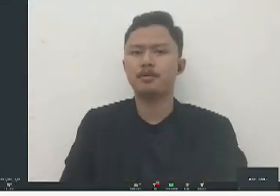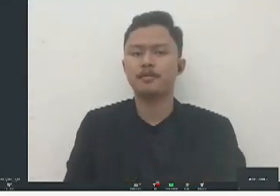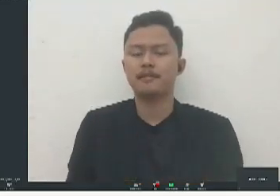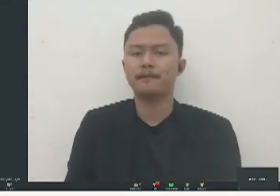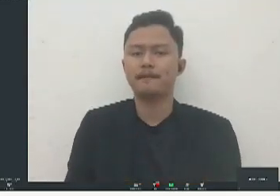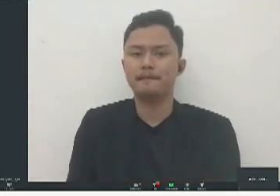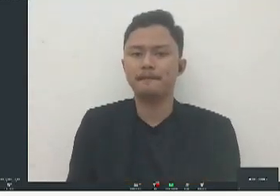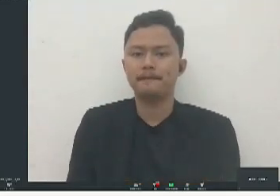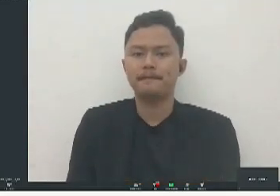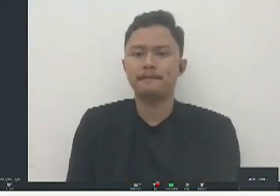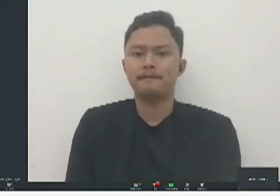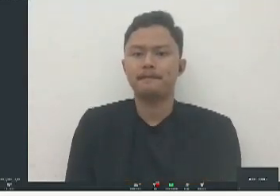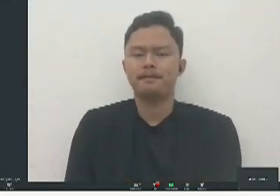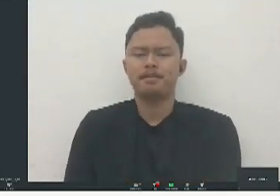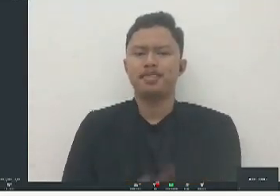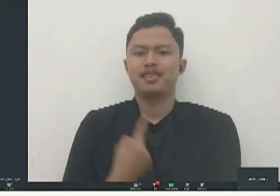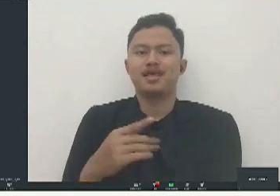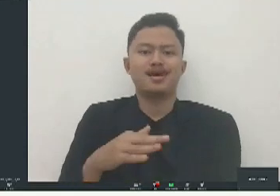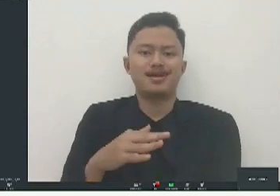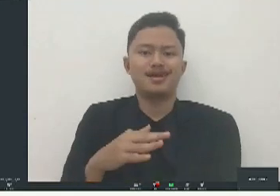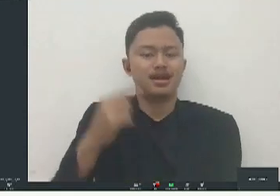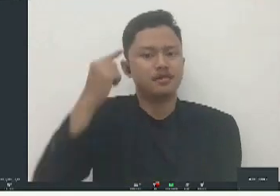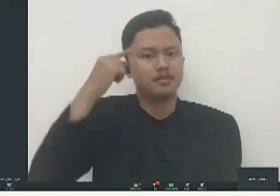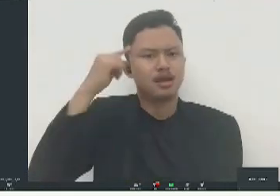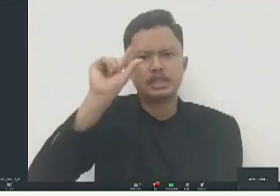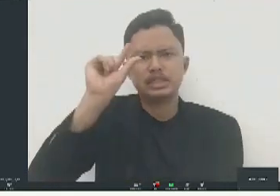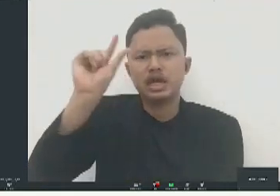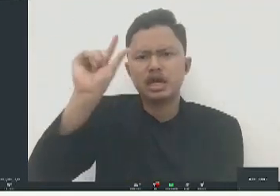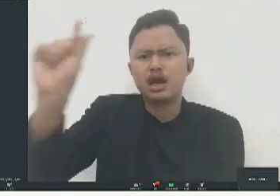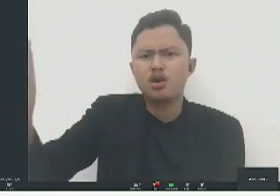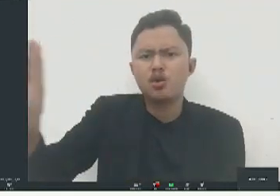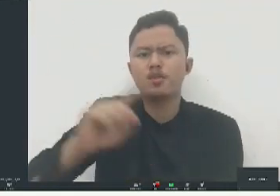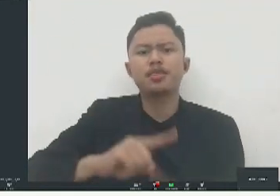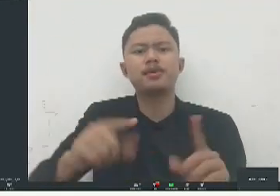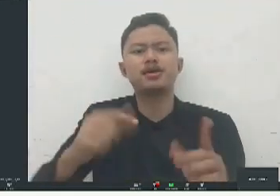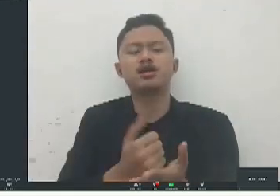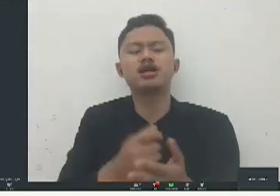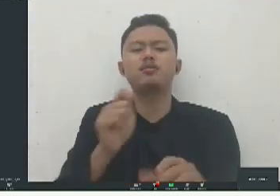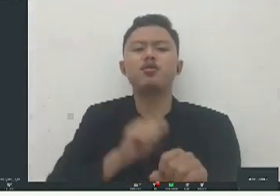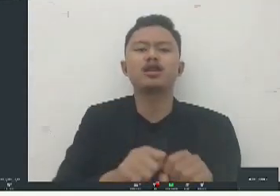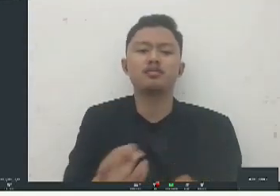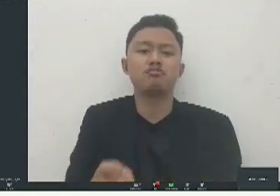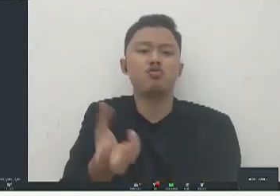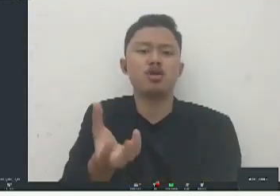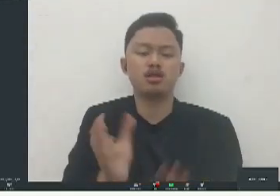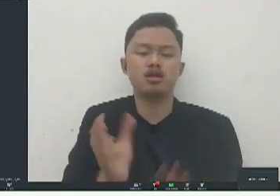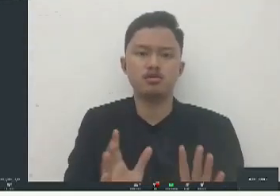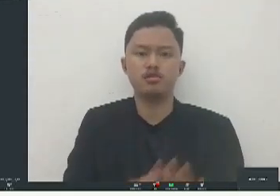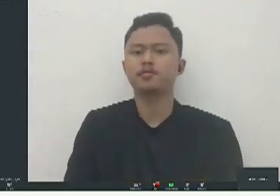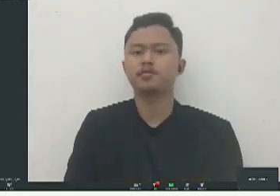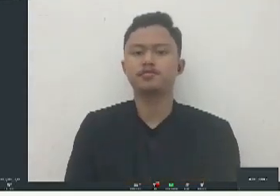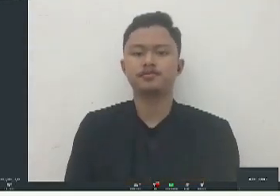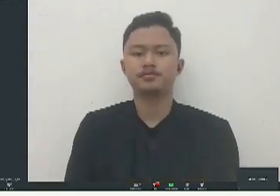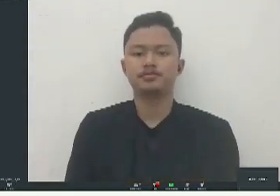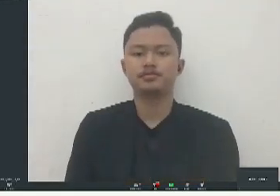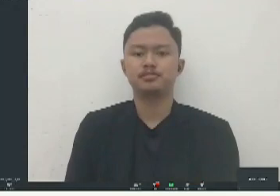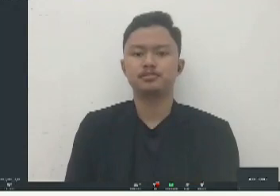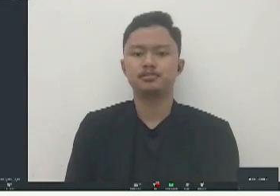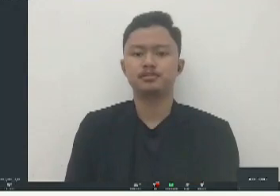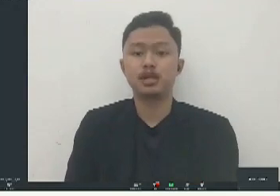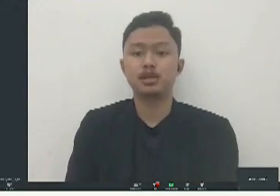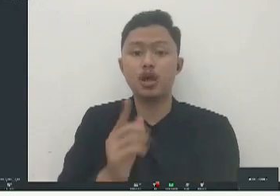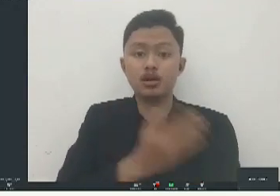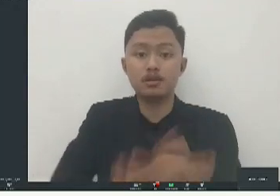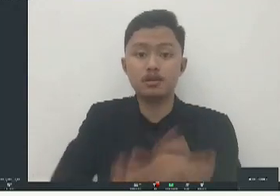kita kadang-kadang memang berpikir terlalu jauh ya tapi sebetulnya dibuat simple saja sih gitu ketika memang sudah kategori penyelan disabilitas ya sudah